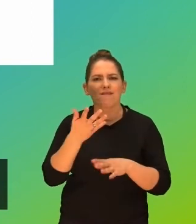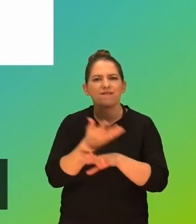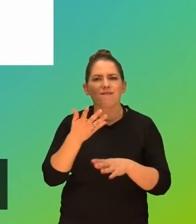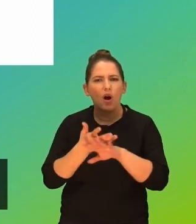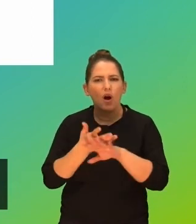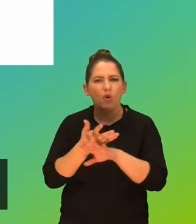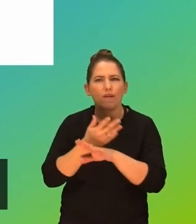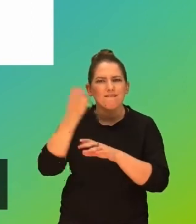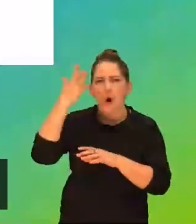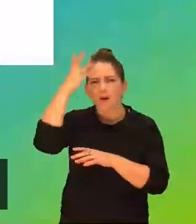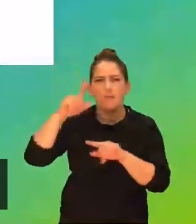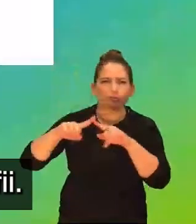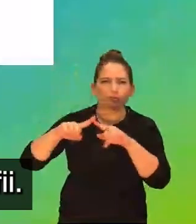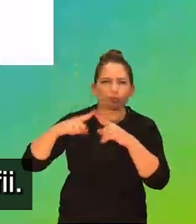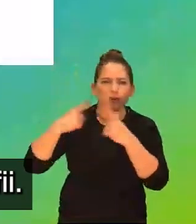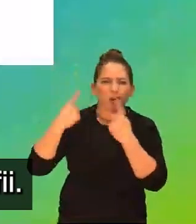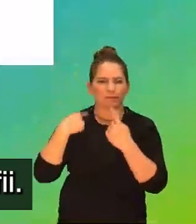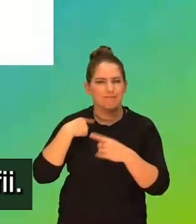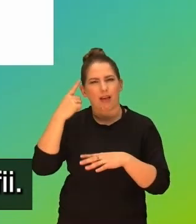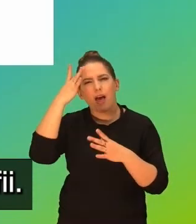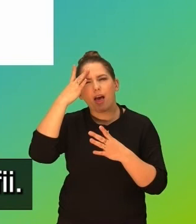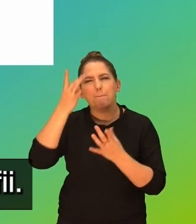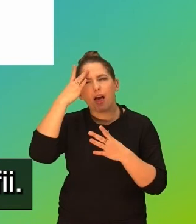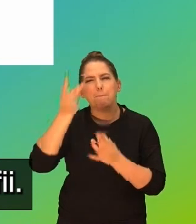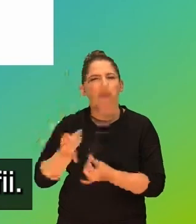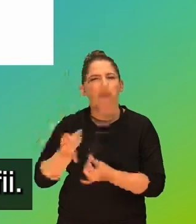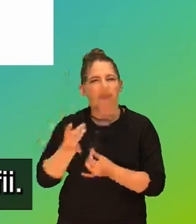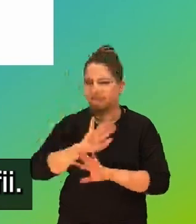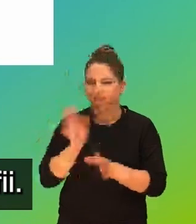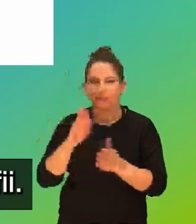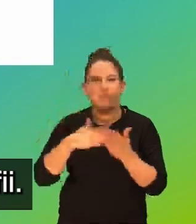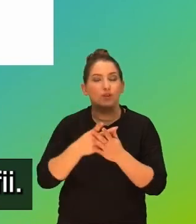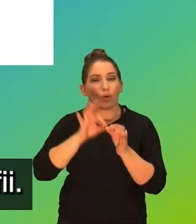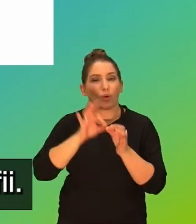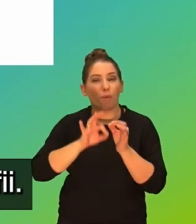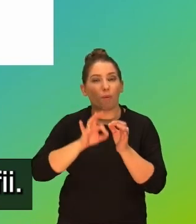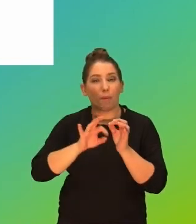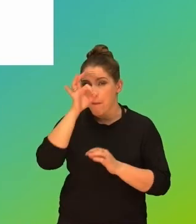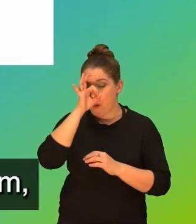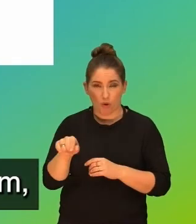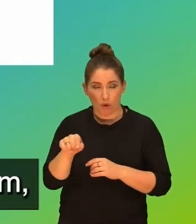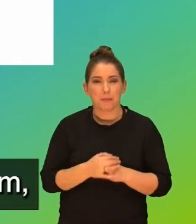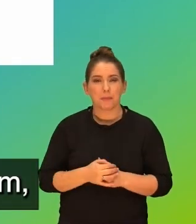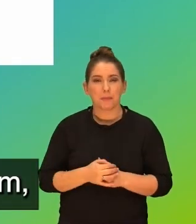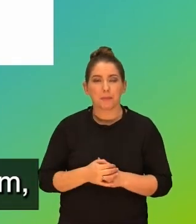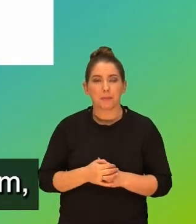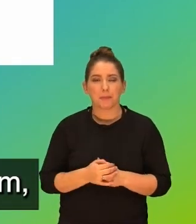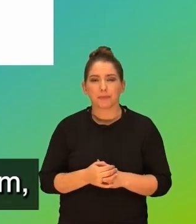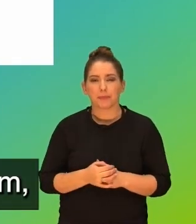fałszywych wyobrażeń i przekonań. Obalajmy mity, które towarzyszą na przykład szczególnie pornografii, czy